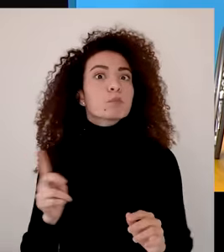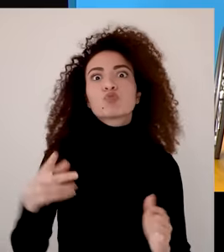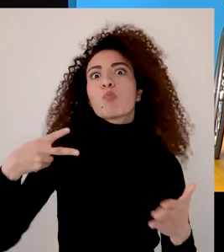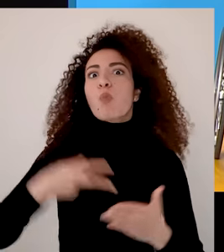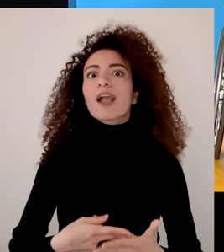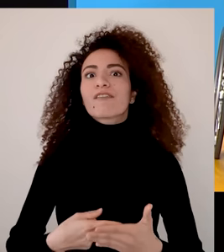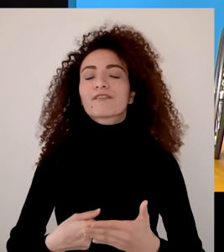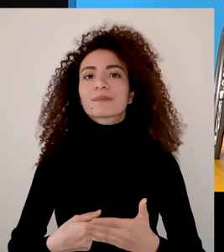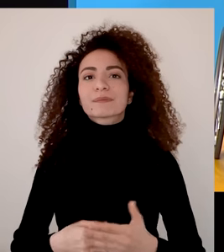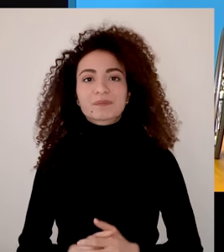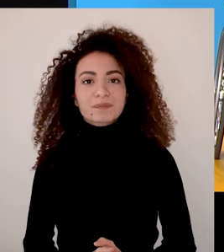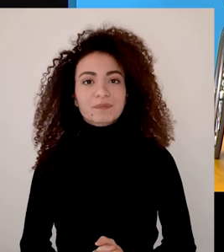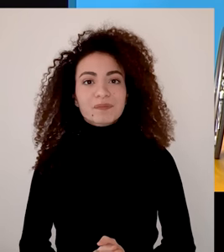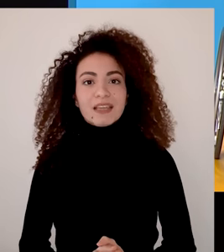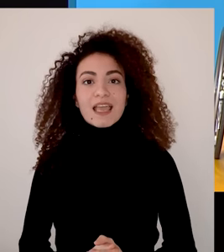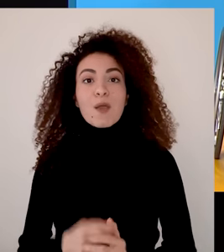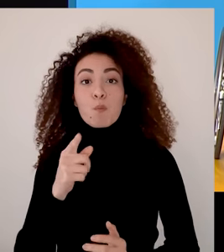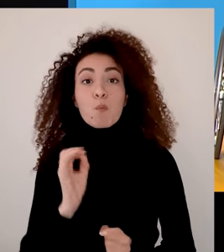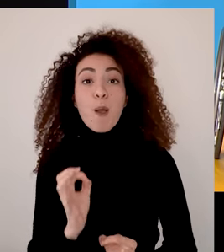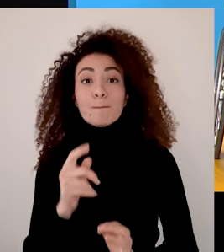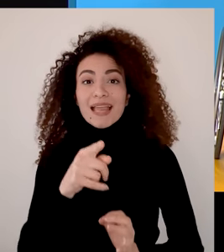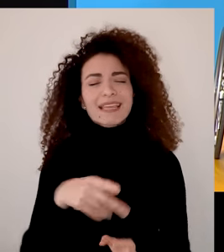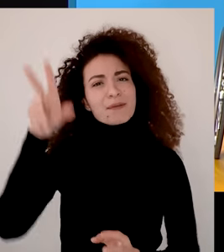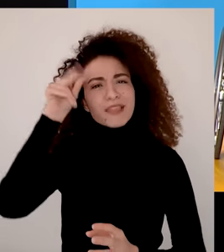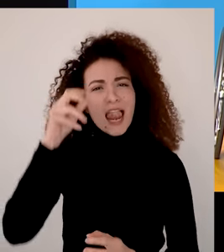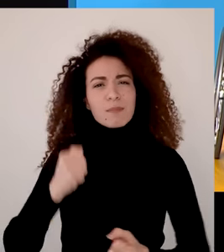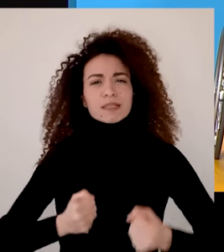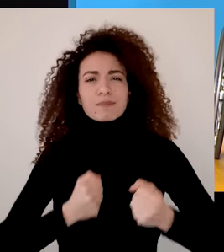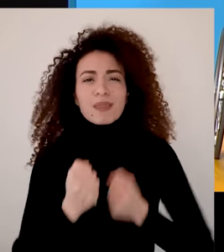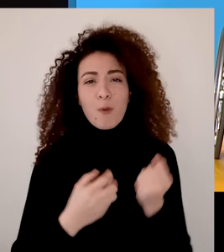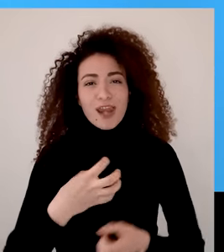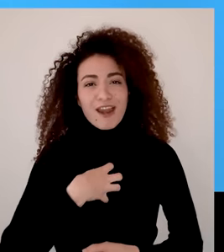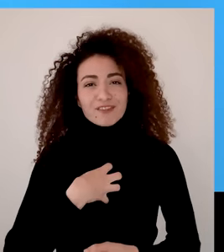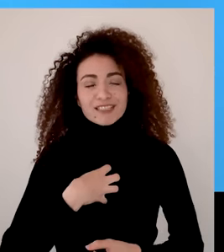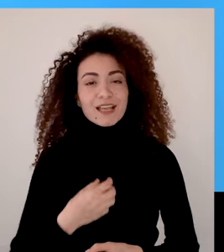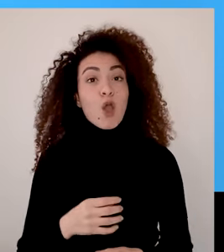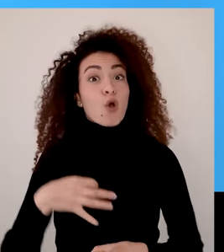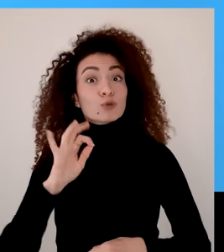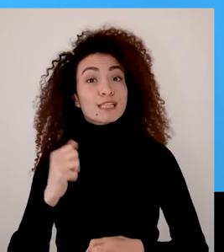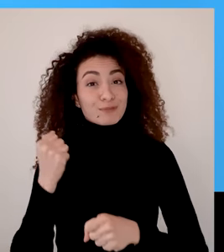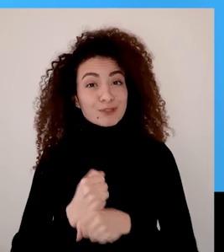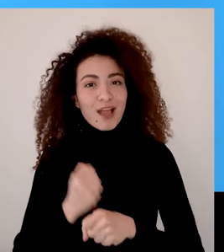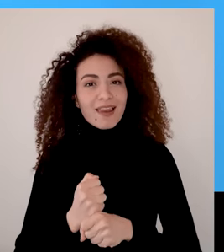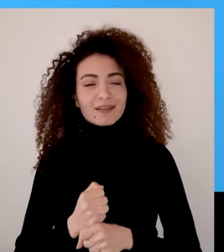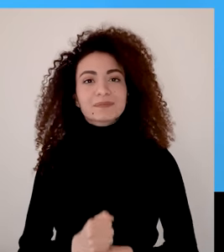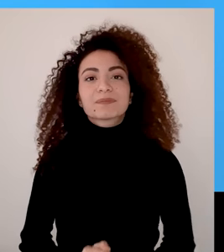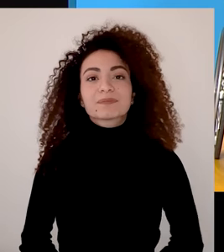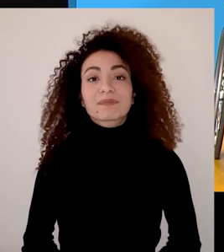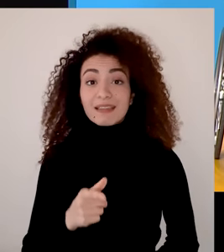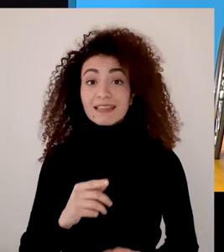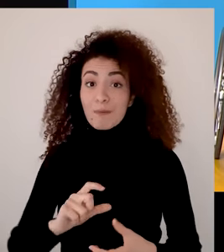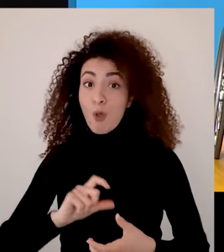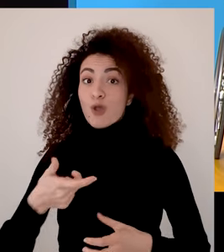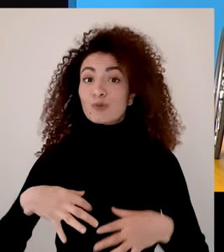طريقة أخرى لتحدي الخوف هي من خلال تفعيل نقاط قوتك وتنمية كفاقاتك لسيمة المتعلقة بالحياة العملية